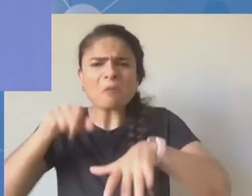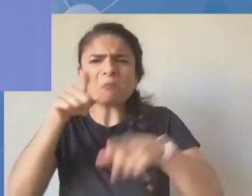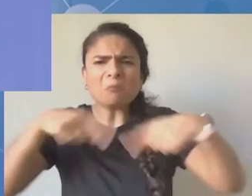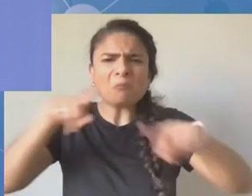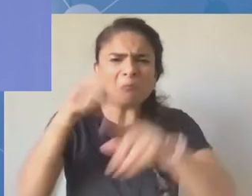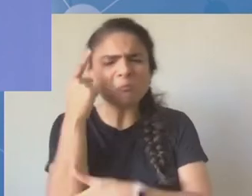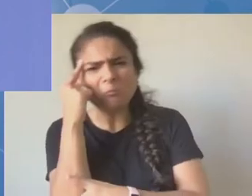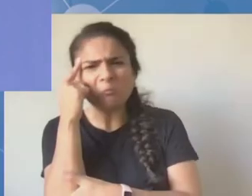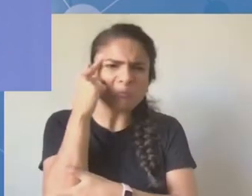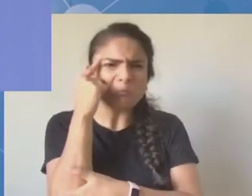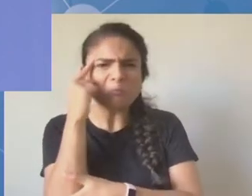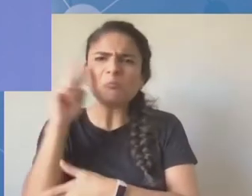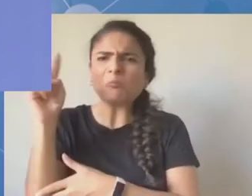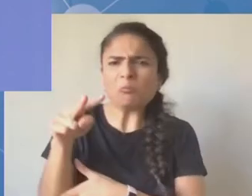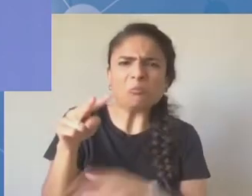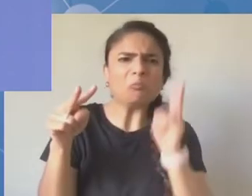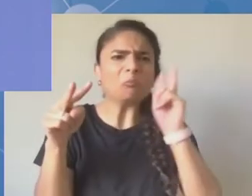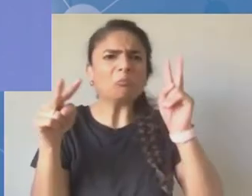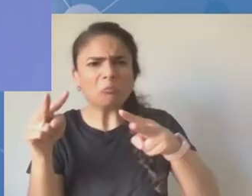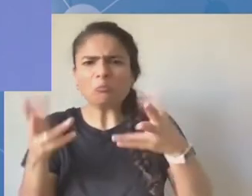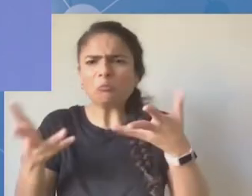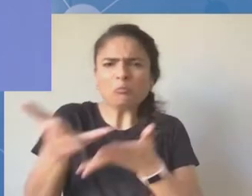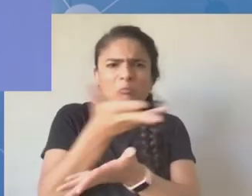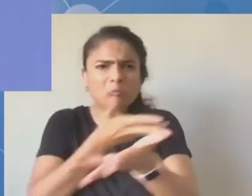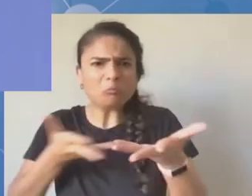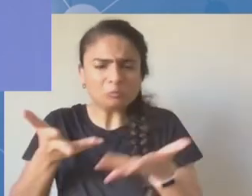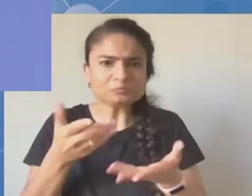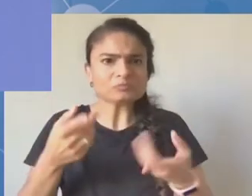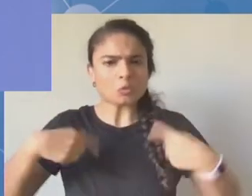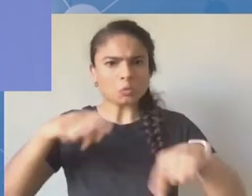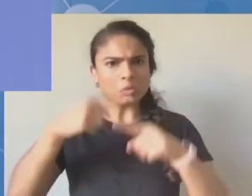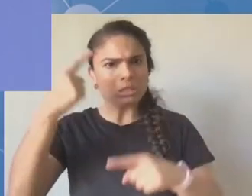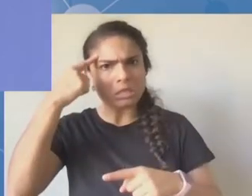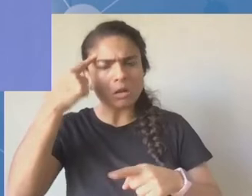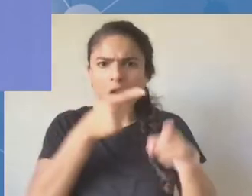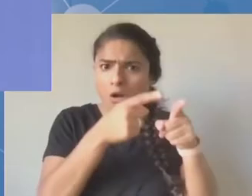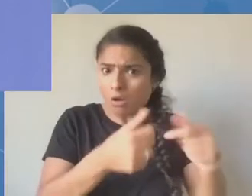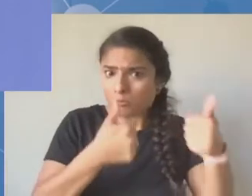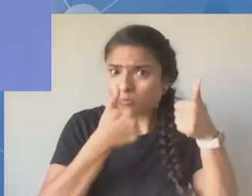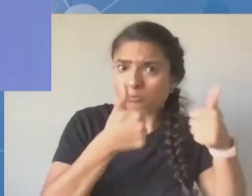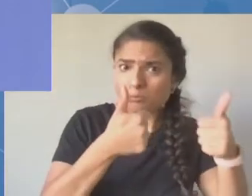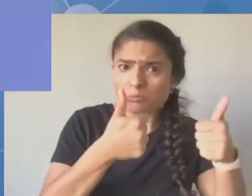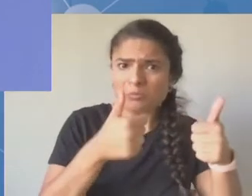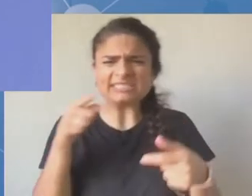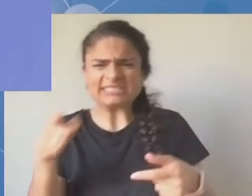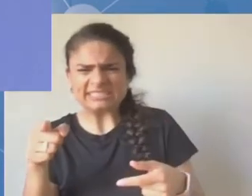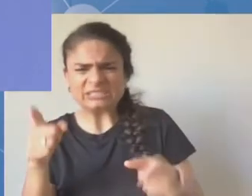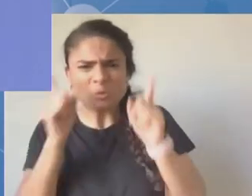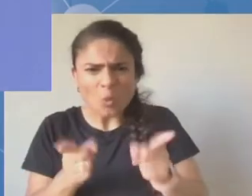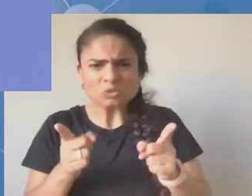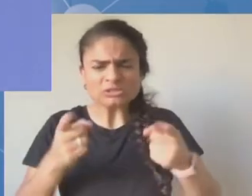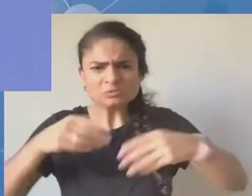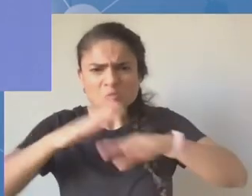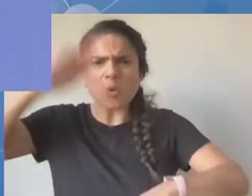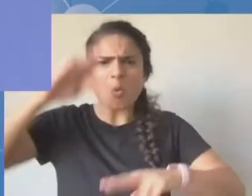Proszę o korzystanie z mikrofonów. Mamy trzy mikrofony na sali. Jeżeli ktoś chciałby zabrać głos, może